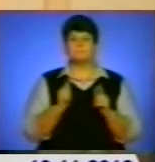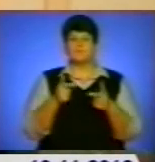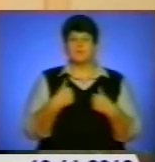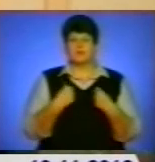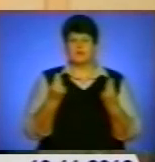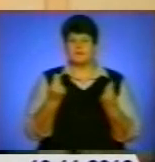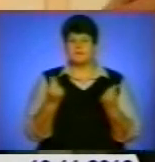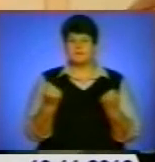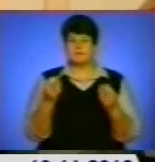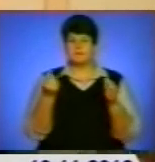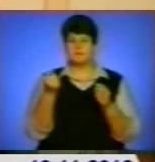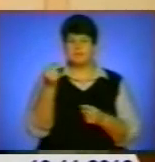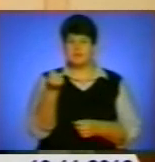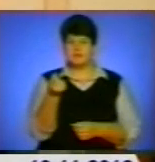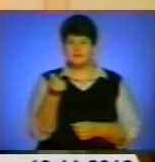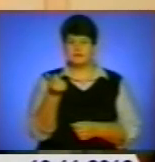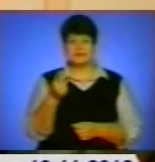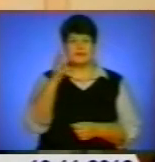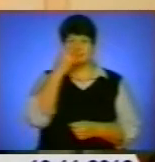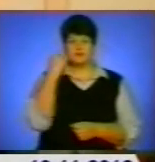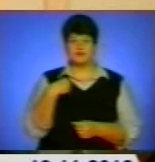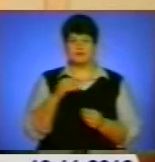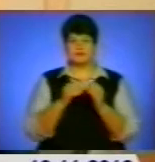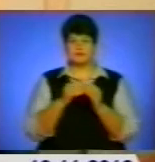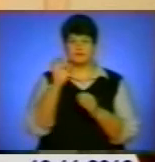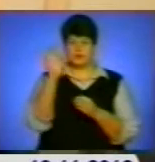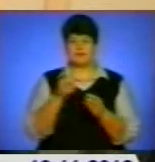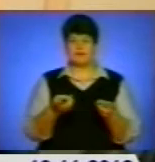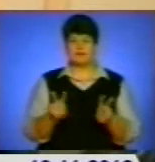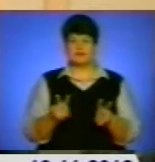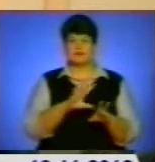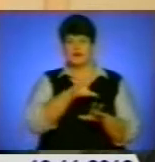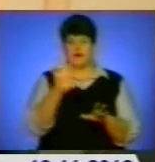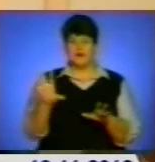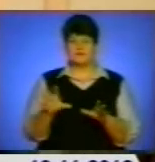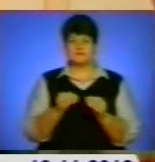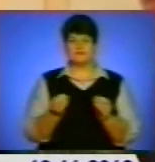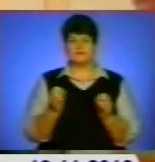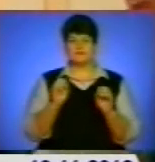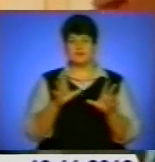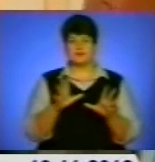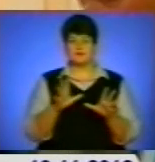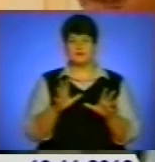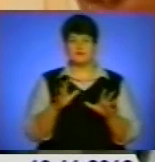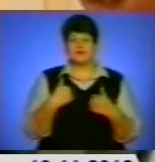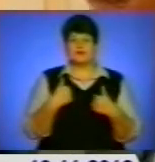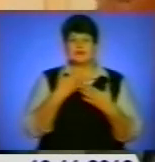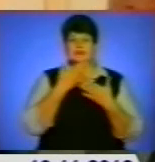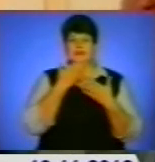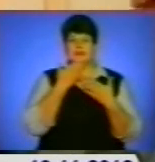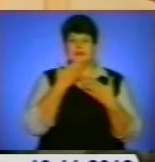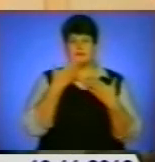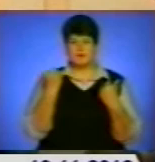Ви не забувайте, що ми ще гасимо. Нам 10% залишається. А решта йде все. Ми ж навіть того не піднімаємо. У нас немає предметної